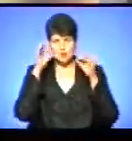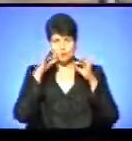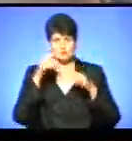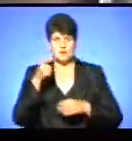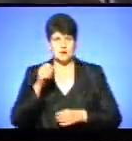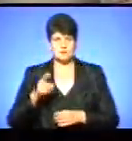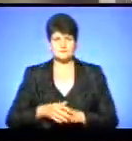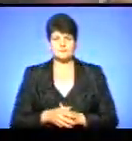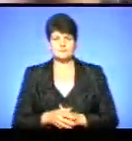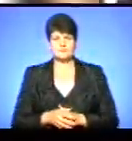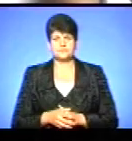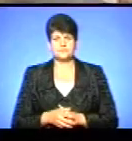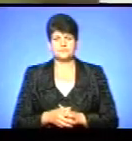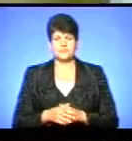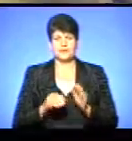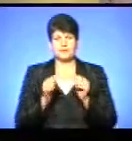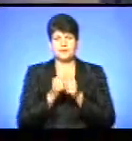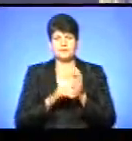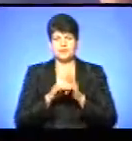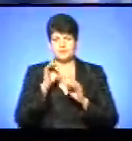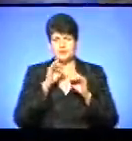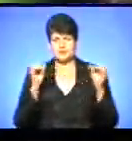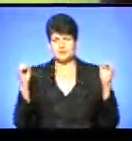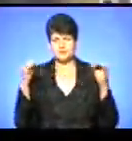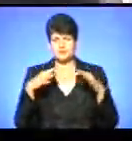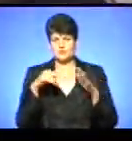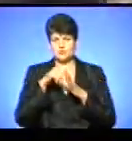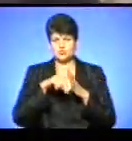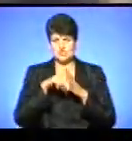Під Верховною Радою стягуємося внутрішні війська.